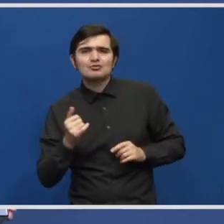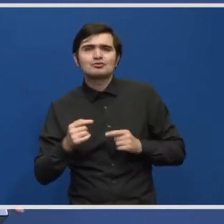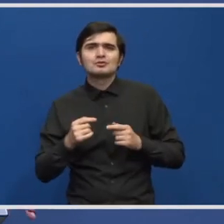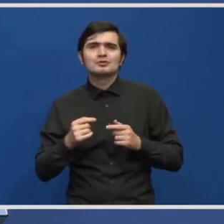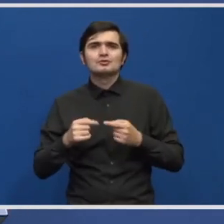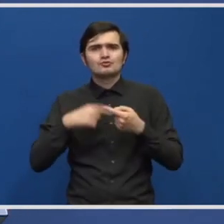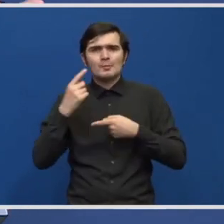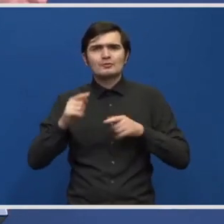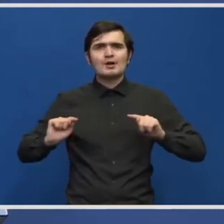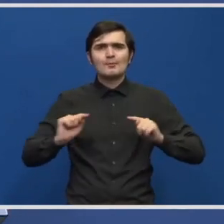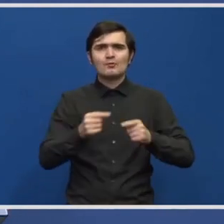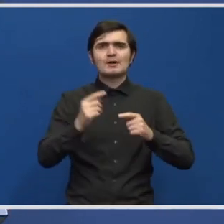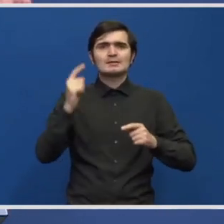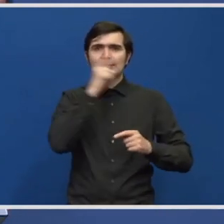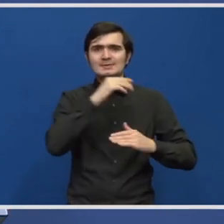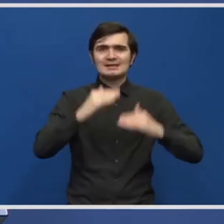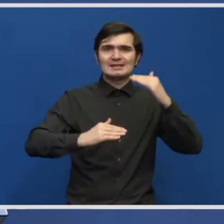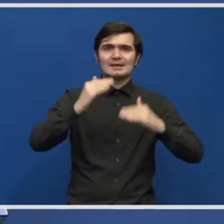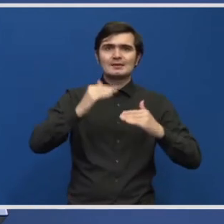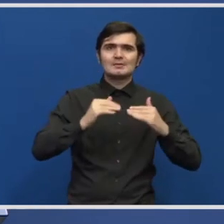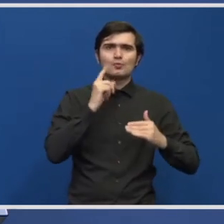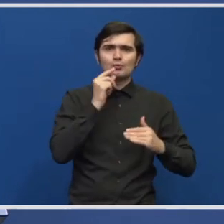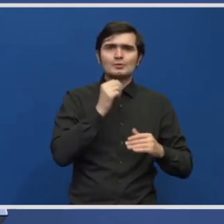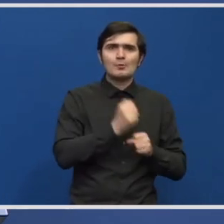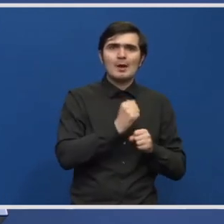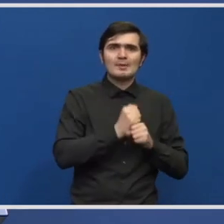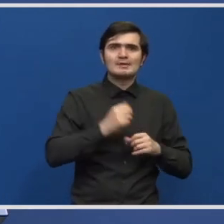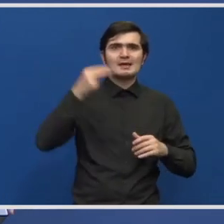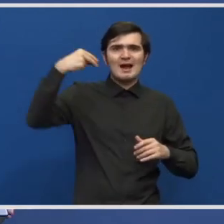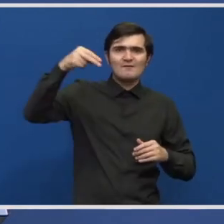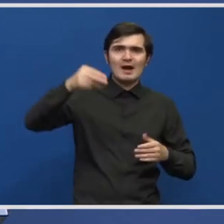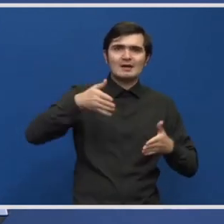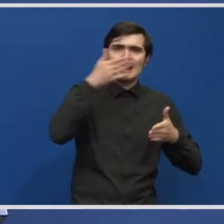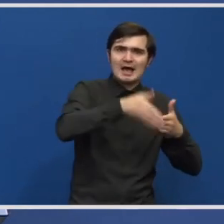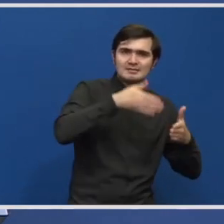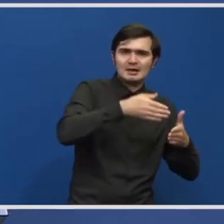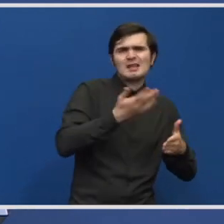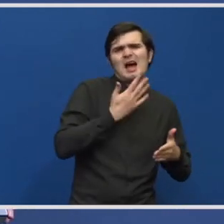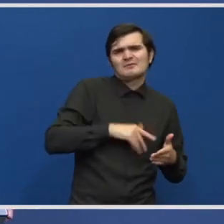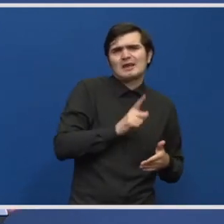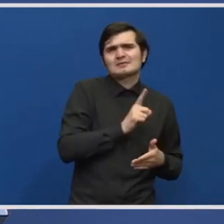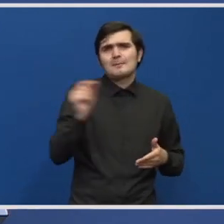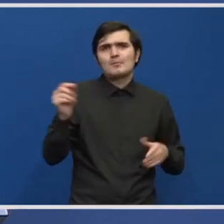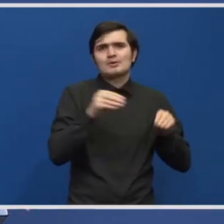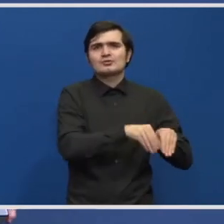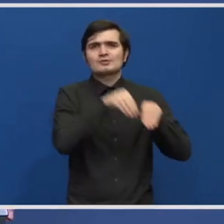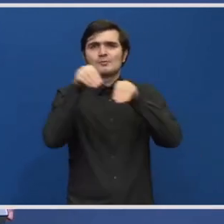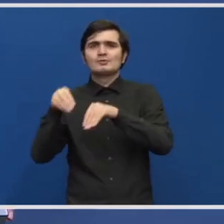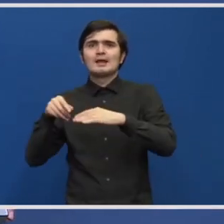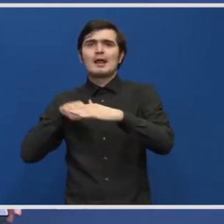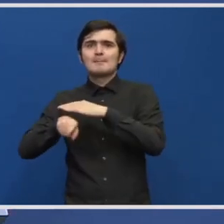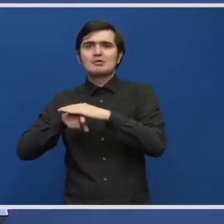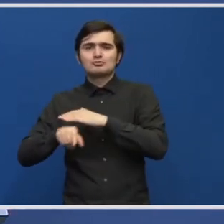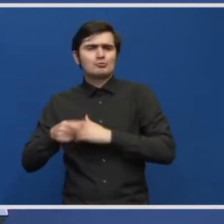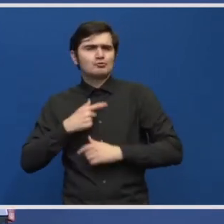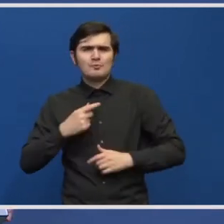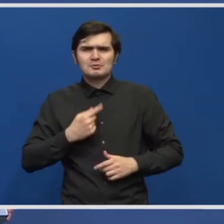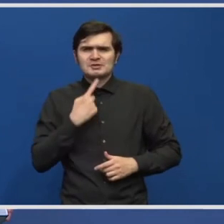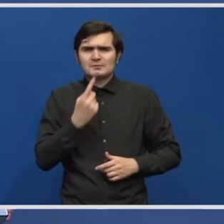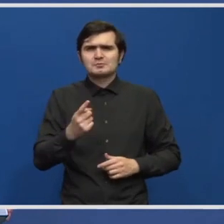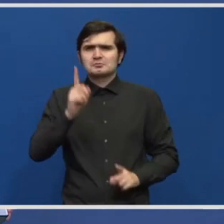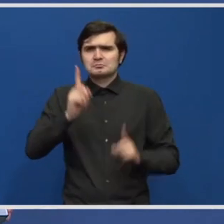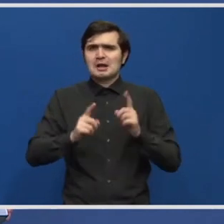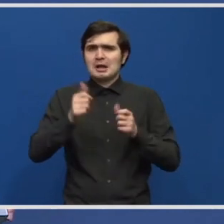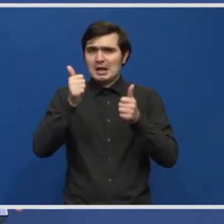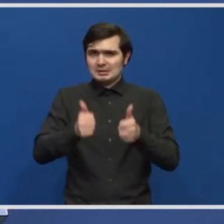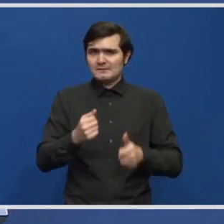dezechilibri. Adică foarte mulți din zona Feroviară unde e și munca mai grea aș vrea să migreze către Metro-Rex. Deci nu pot să vă confirm sau să vă infirm ca tare